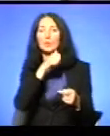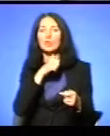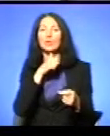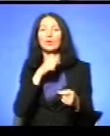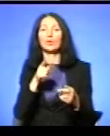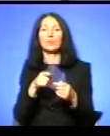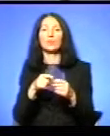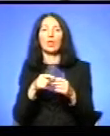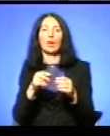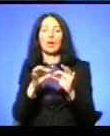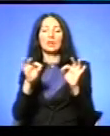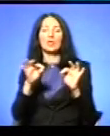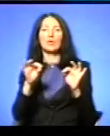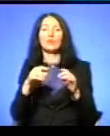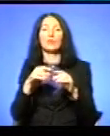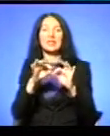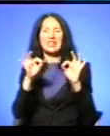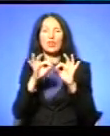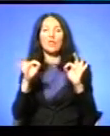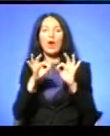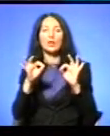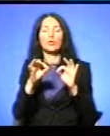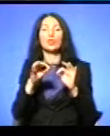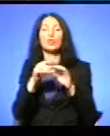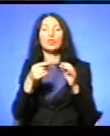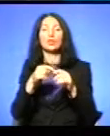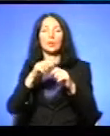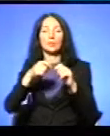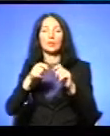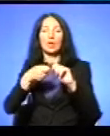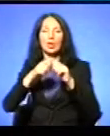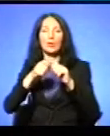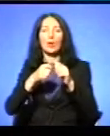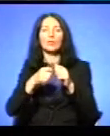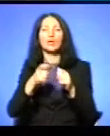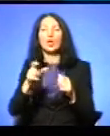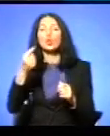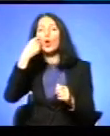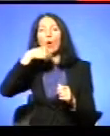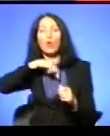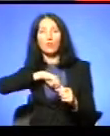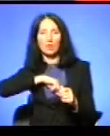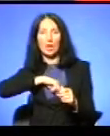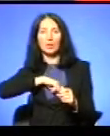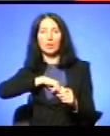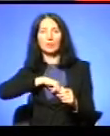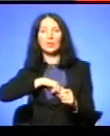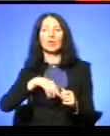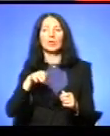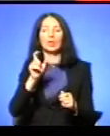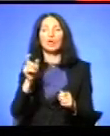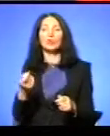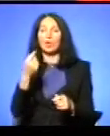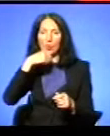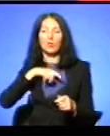такі цілофанові кульочки То ковталося А жінки могли виносити, побачити в інших інтимних місцях Бо інакше це неможливо було передати